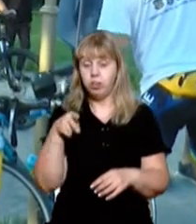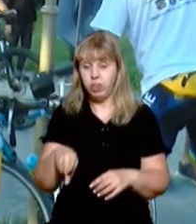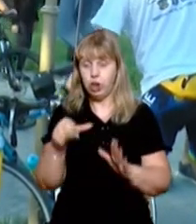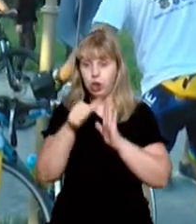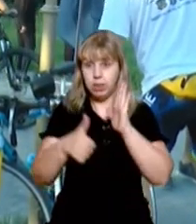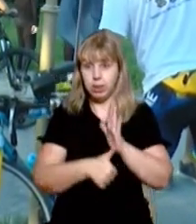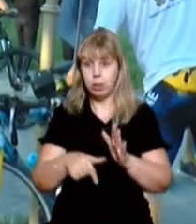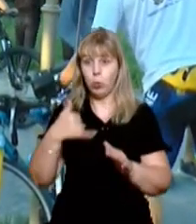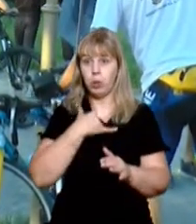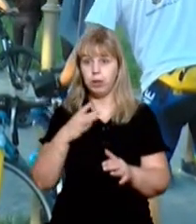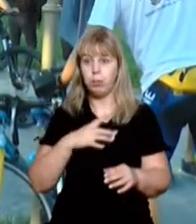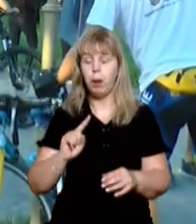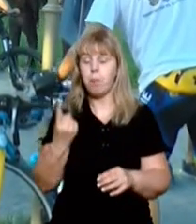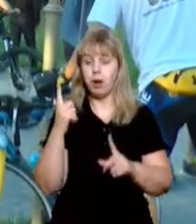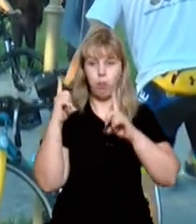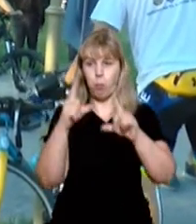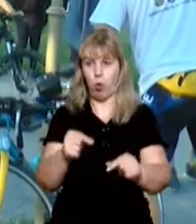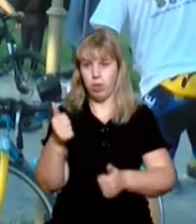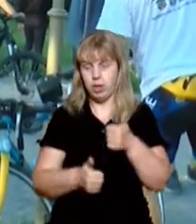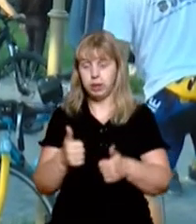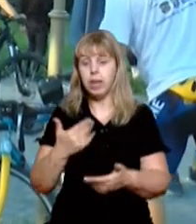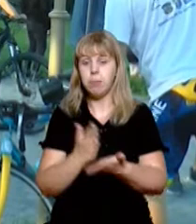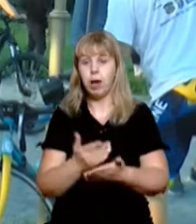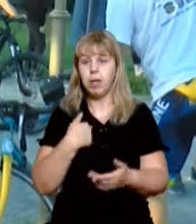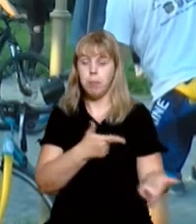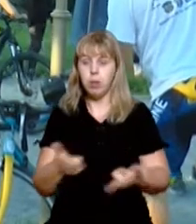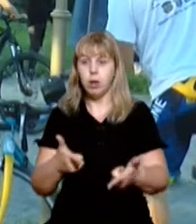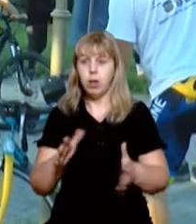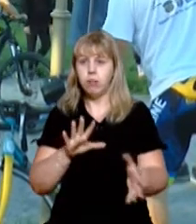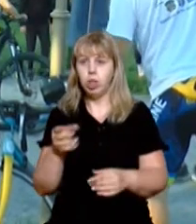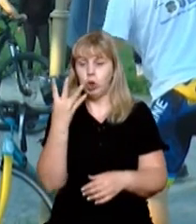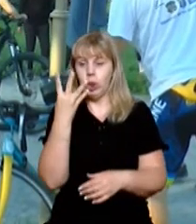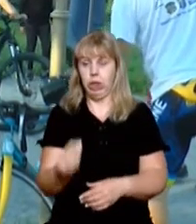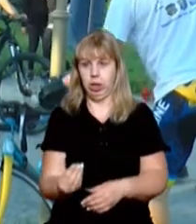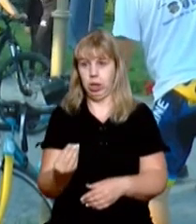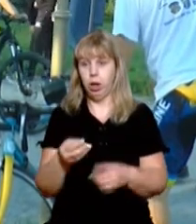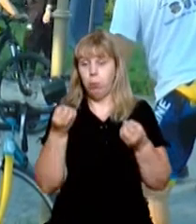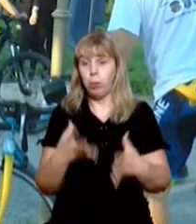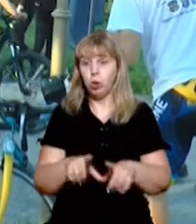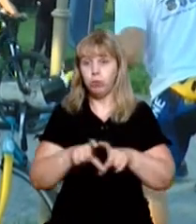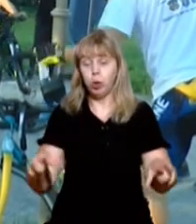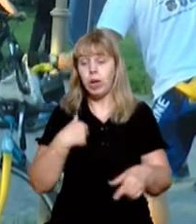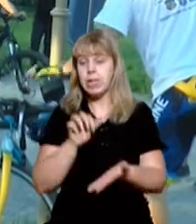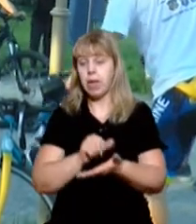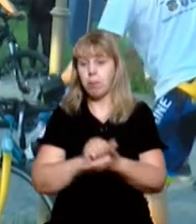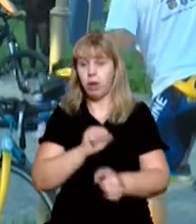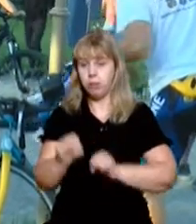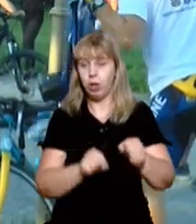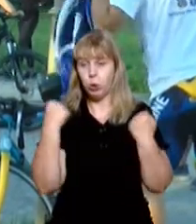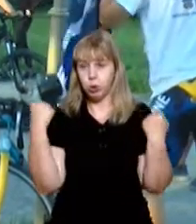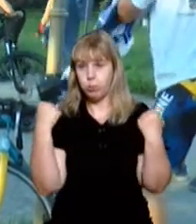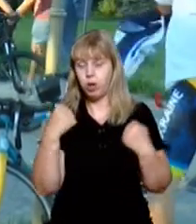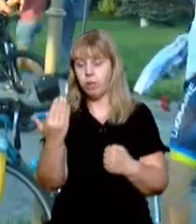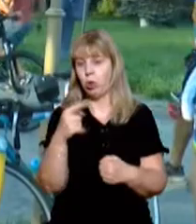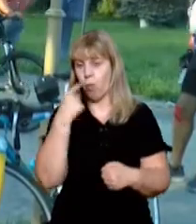-му у нас була перша поїздка. Я мав на підготовку всього 4 дні. Просто в школі я займався велоспортом.